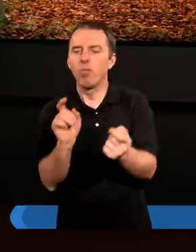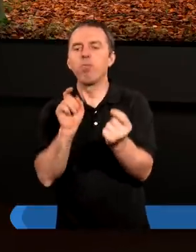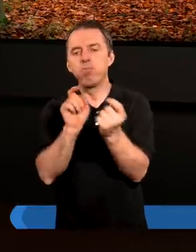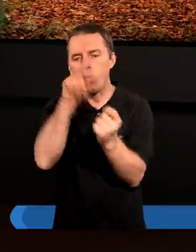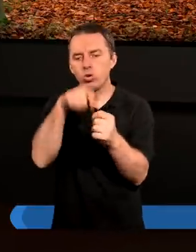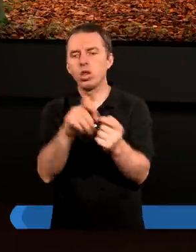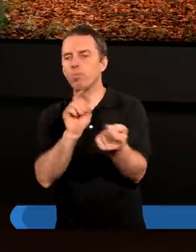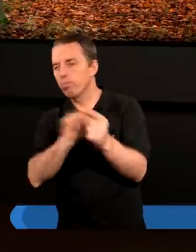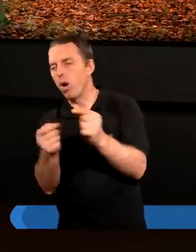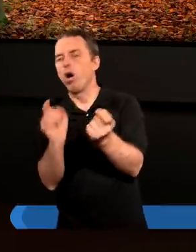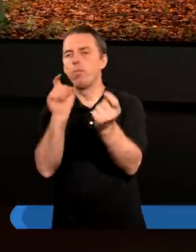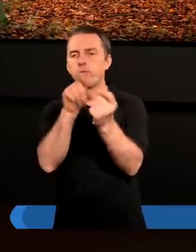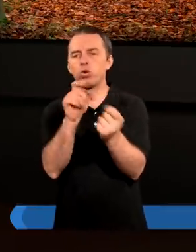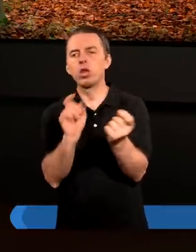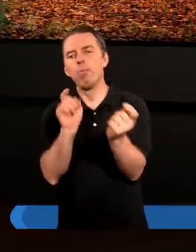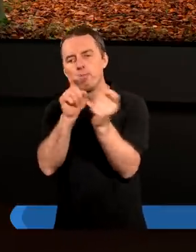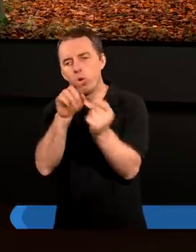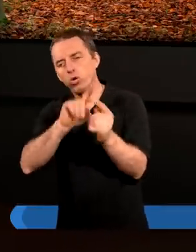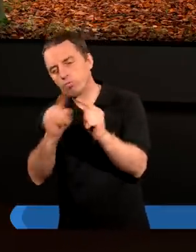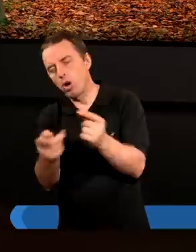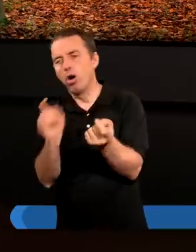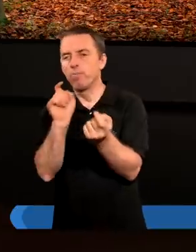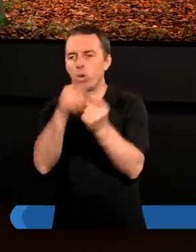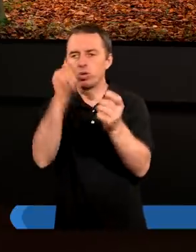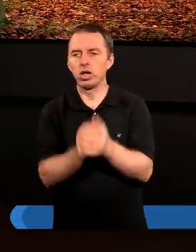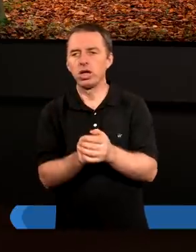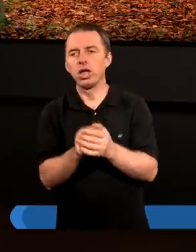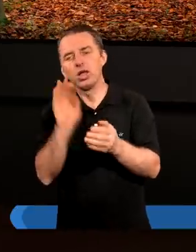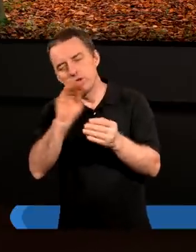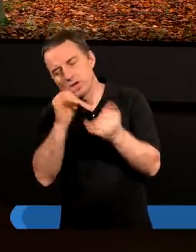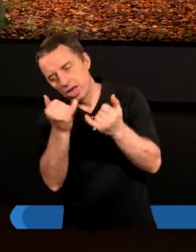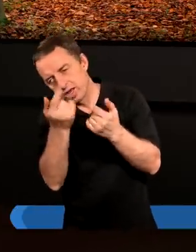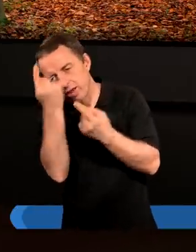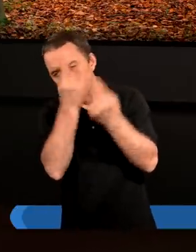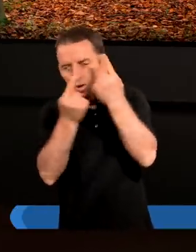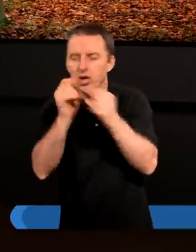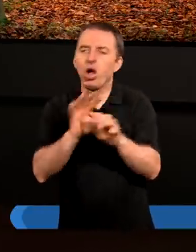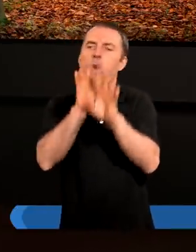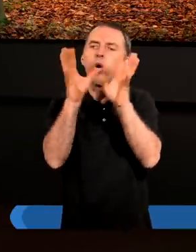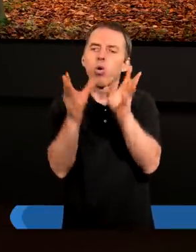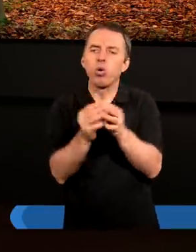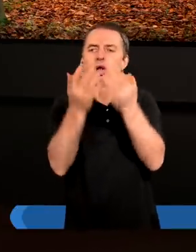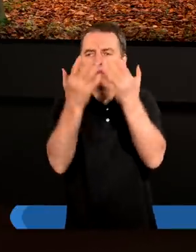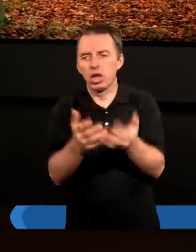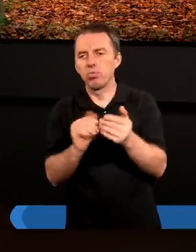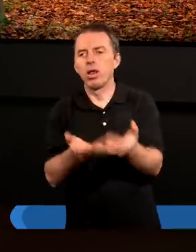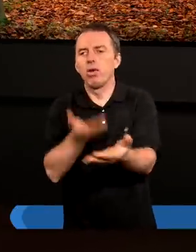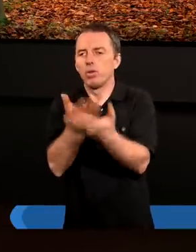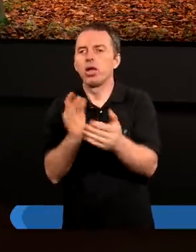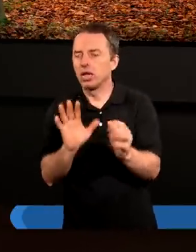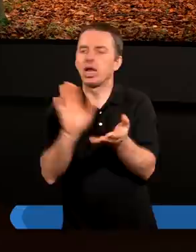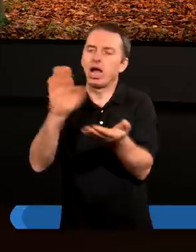po punkcie, punkt po punkcie. Jeszcze jakieś myśli takie ogólne, którymi chcielibyśmy